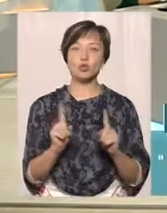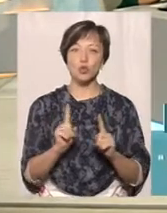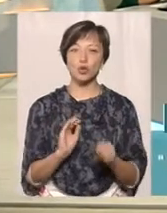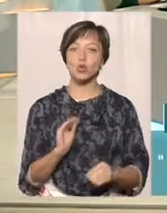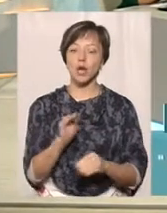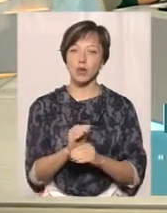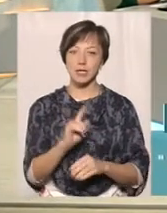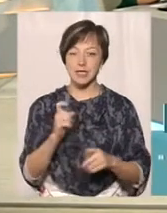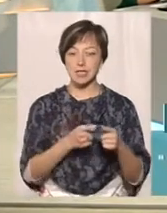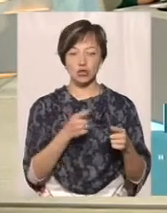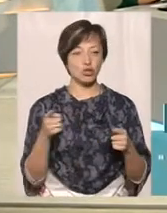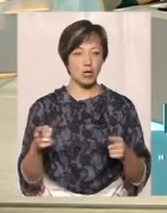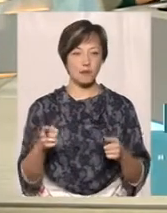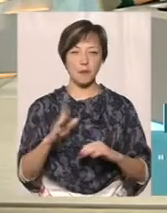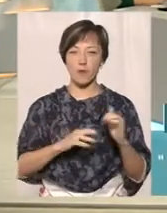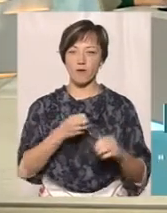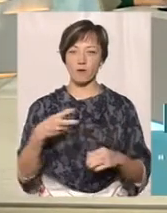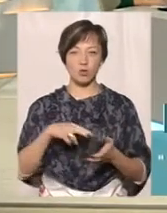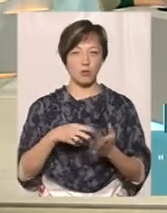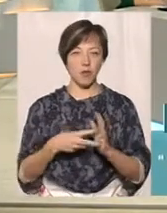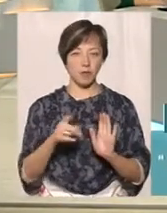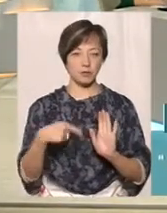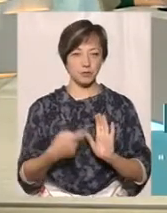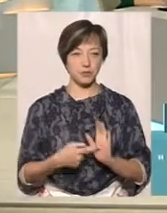додалось за цей час у професійному плані?